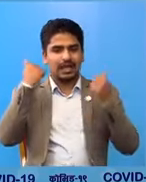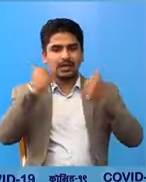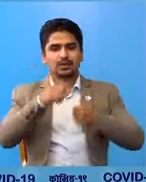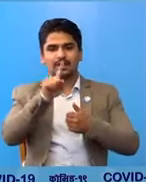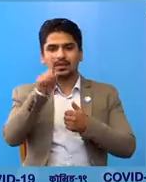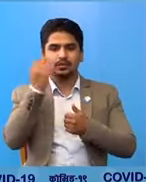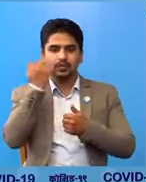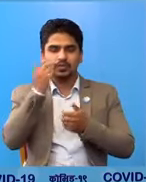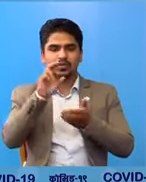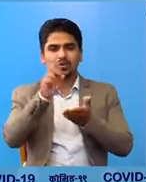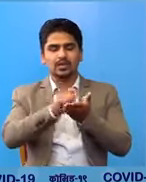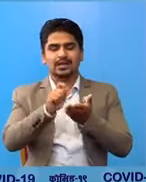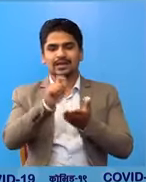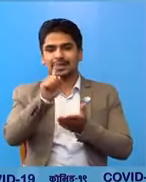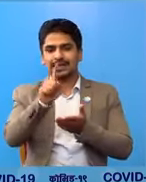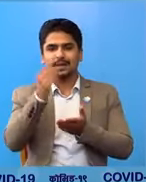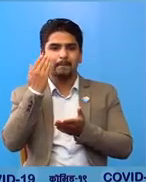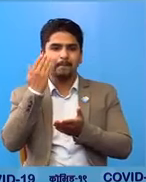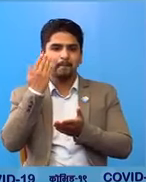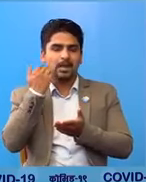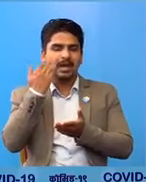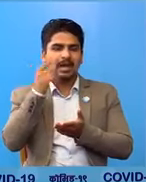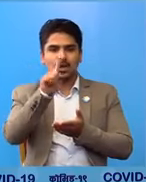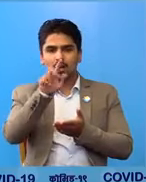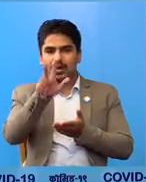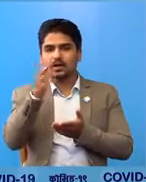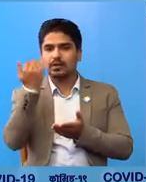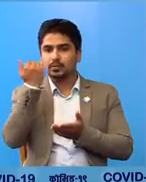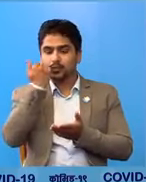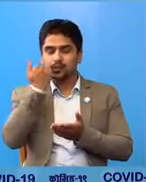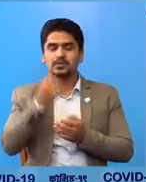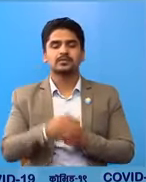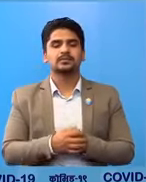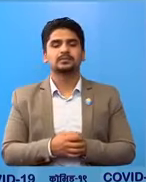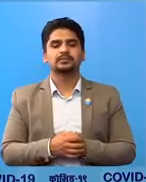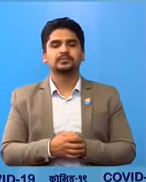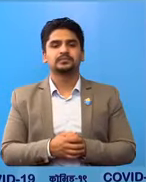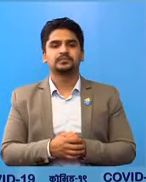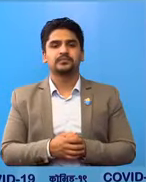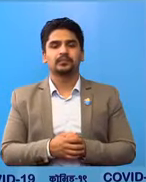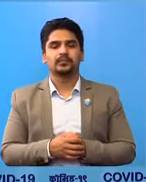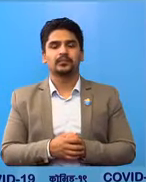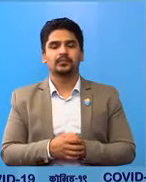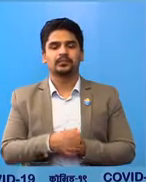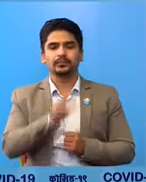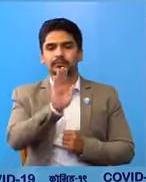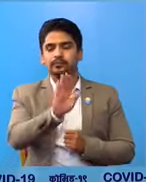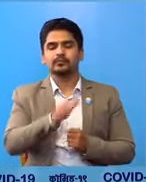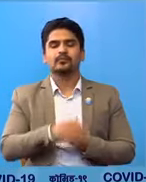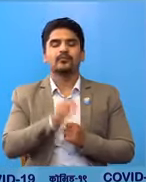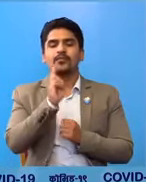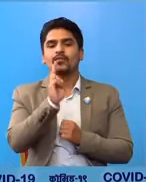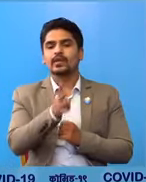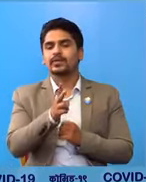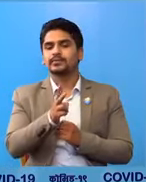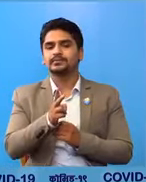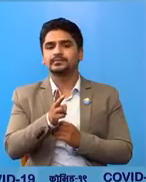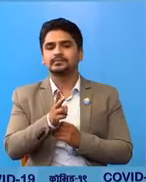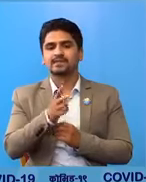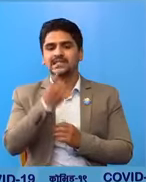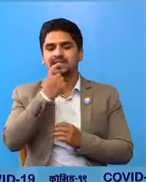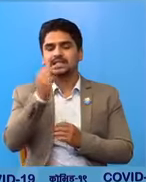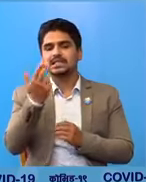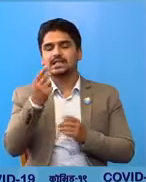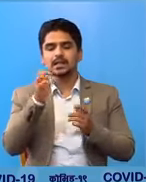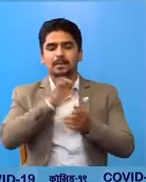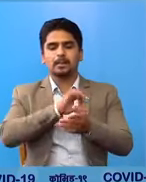दैलेक का एक महिलार अठार पुरूस उन्होंचा एसाई गरी सेती